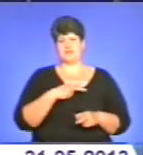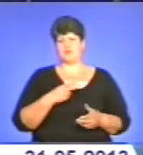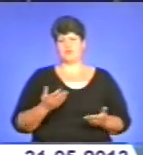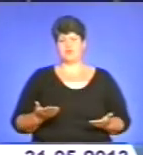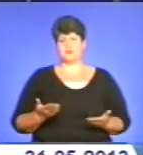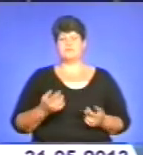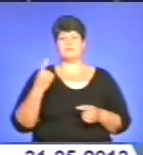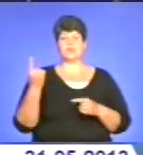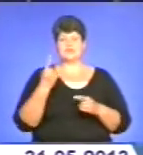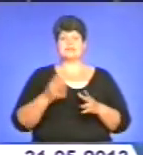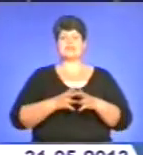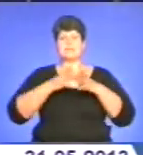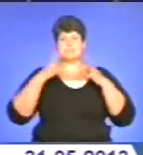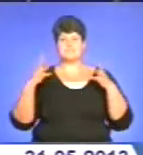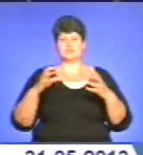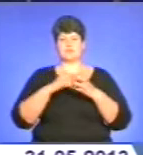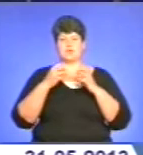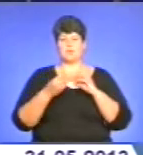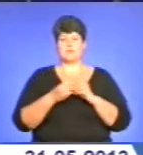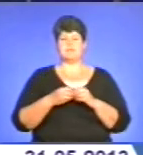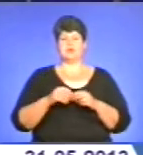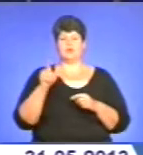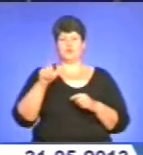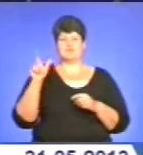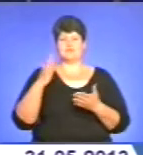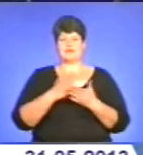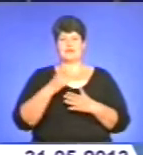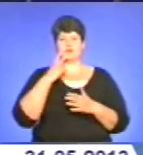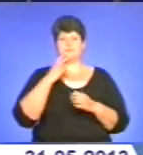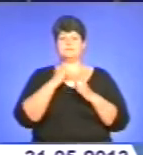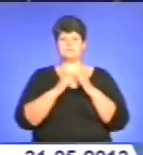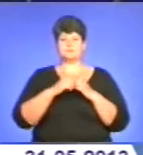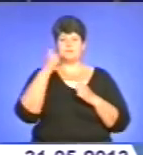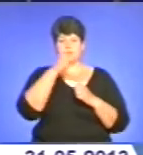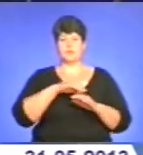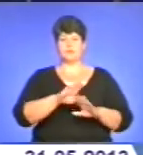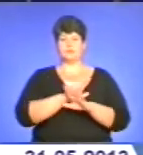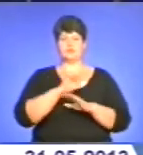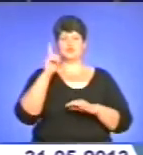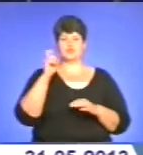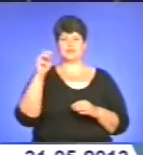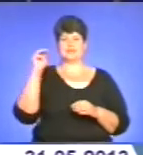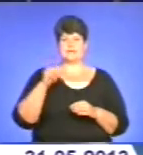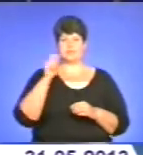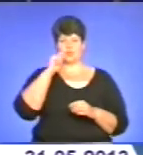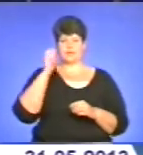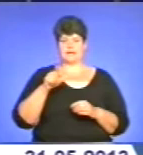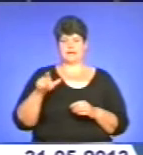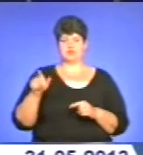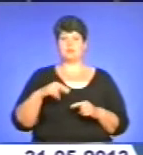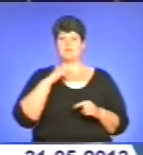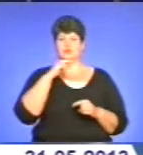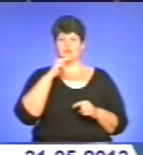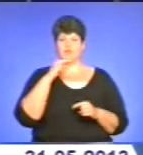Однією з найбільших проблем людства є куріння. Щороку від нього помирає понад 100 тисяч українців. Щоб привернути